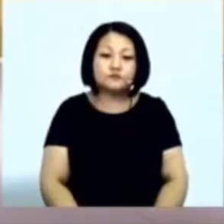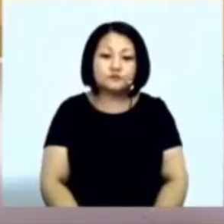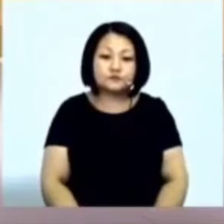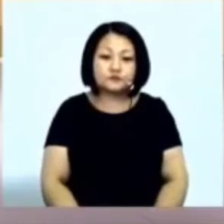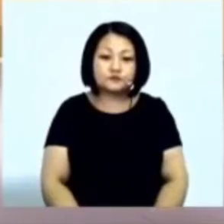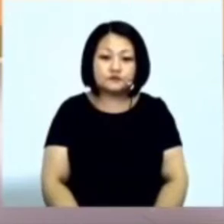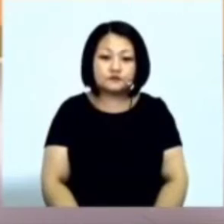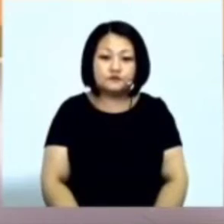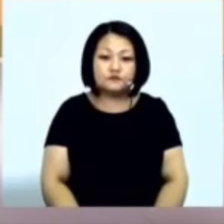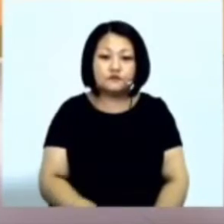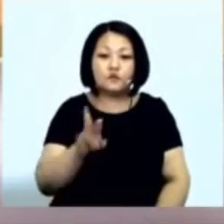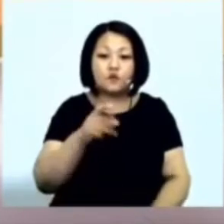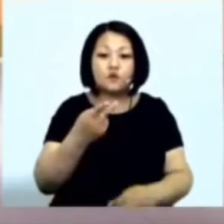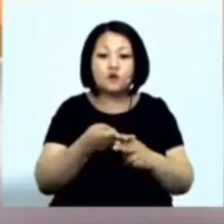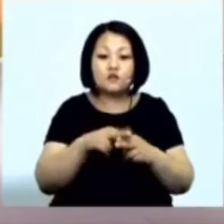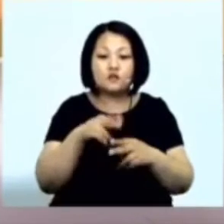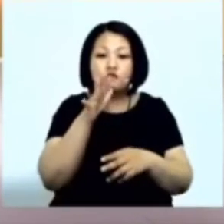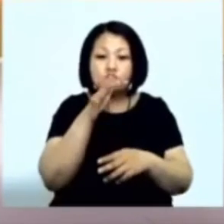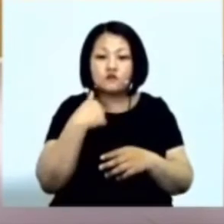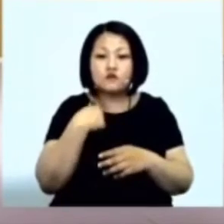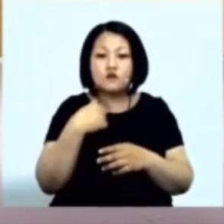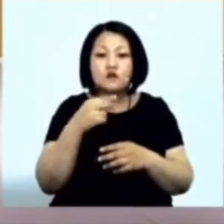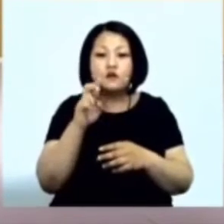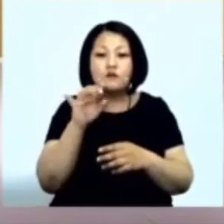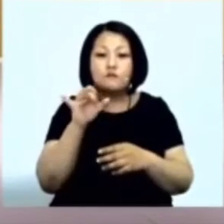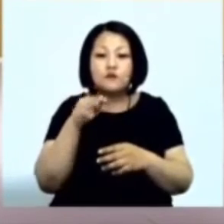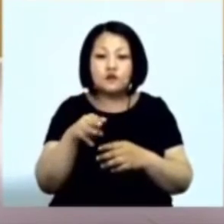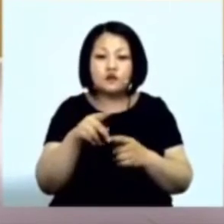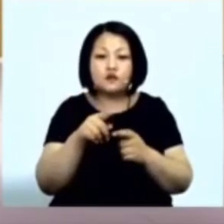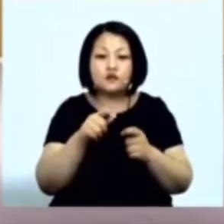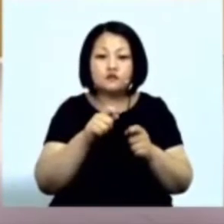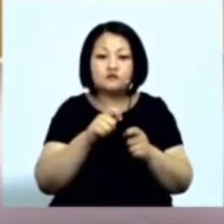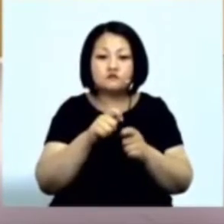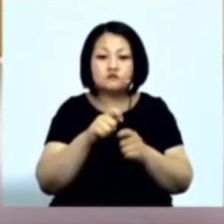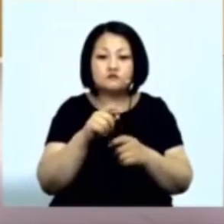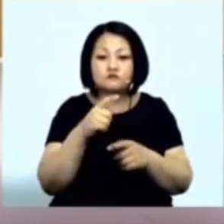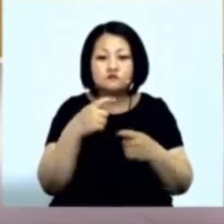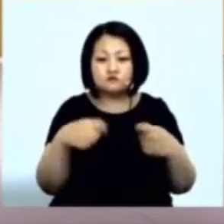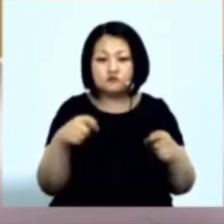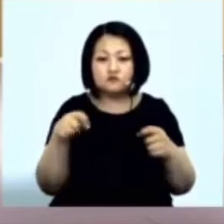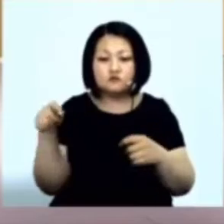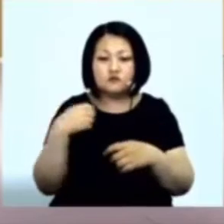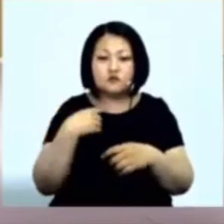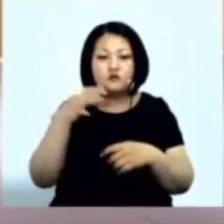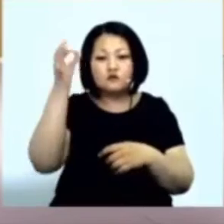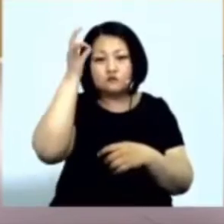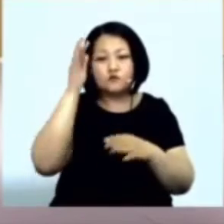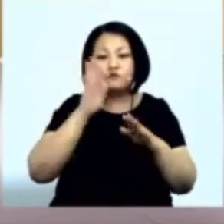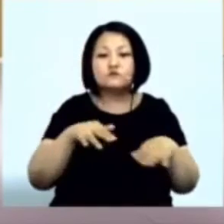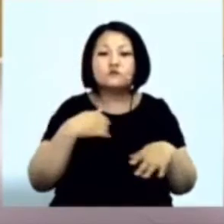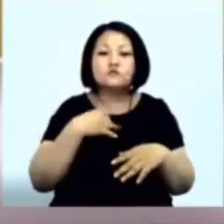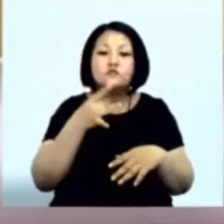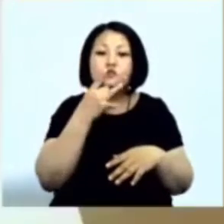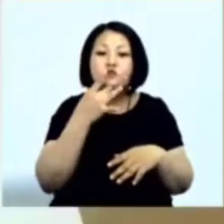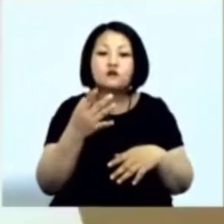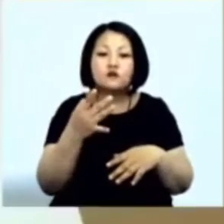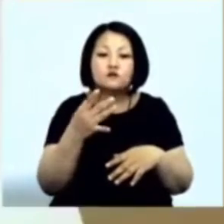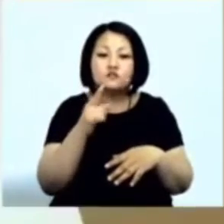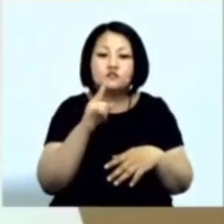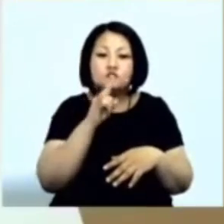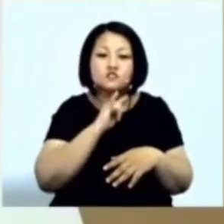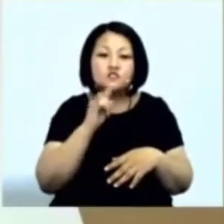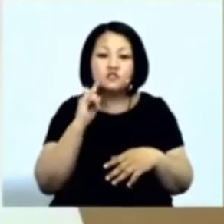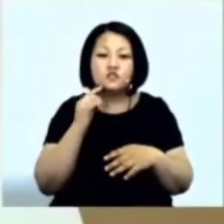Времени Я работала Билетером Я раздавала Билеты на события И я вспомнила Детство Мне так нравилась Тетенька в трамвае Которая